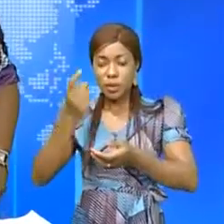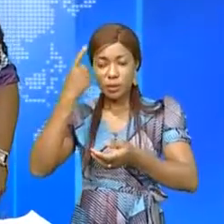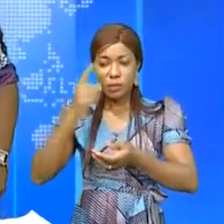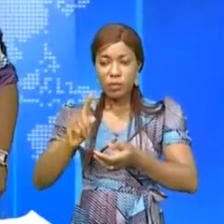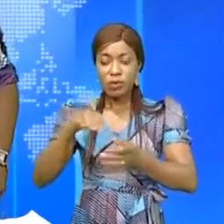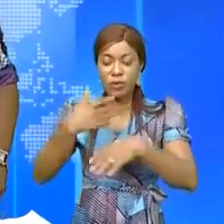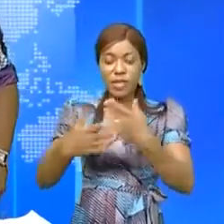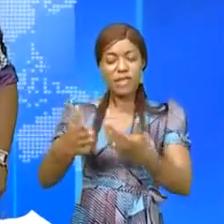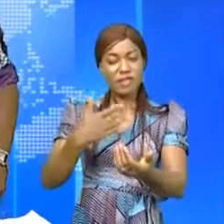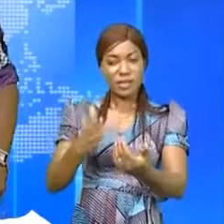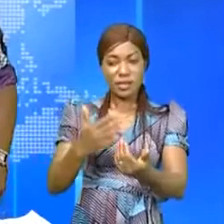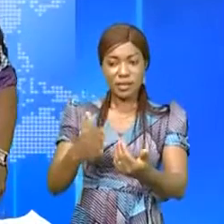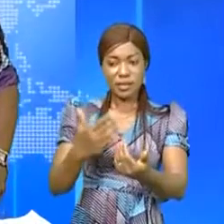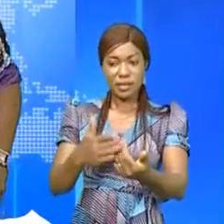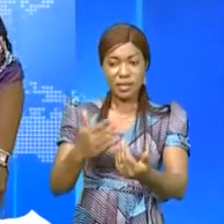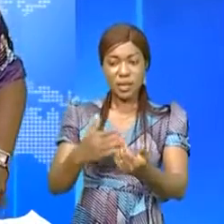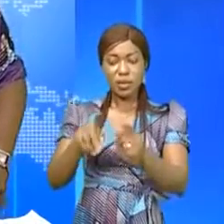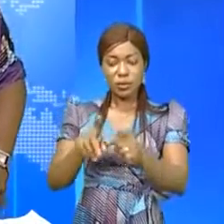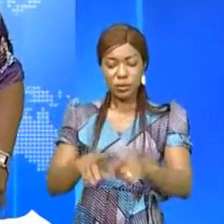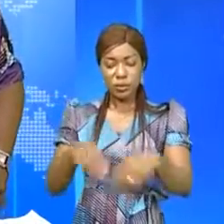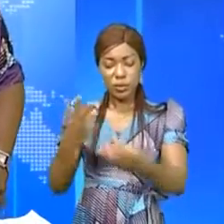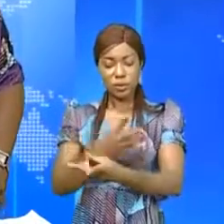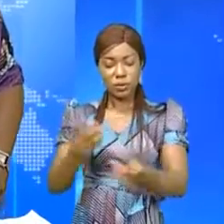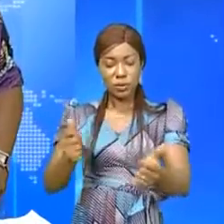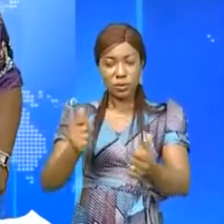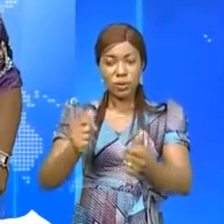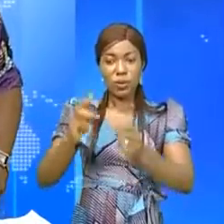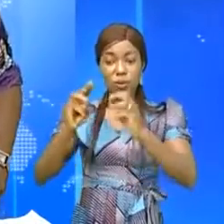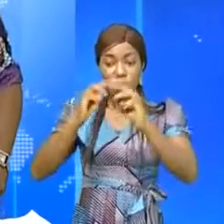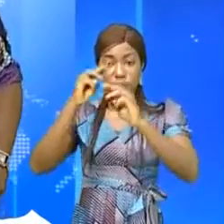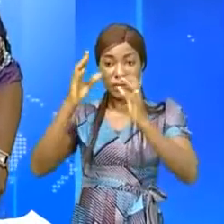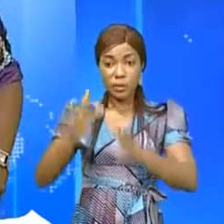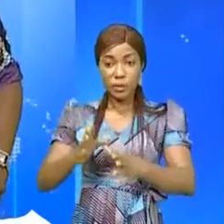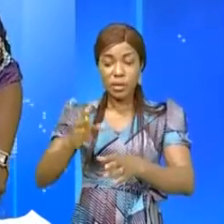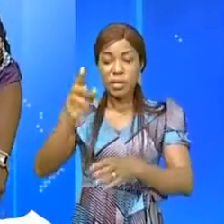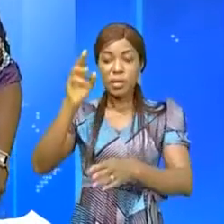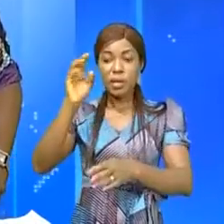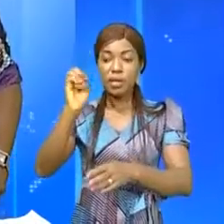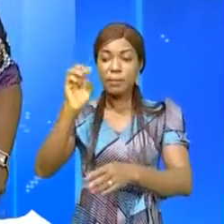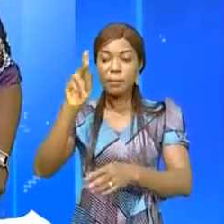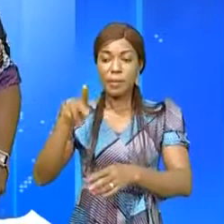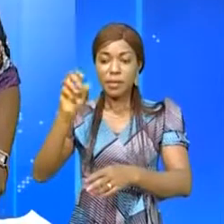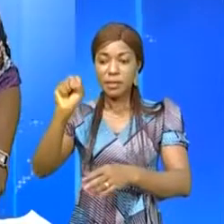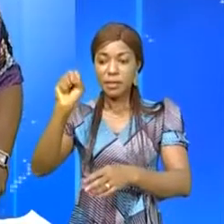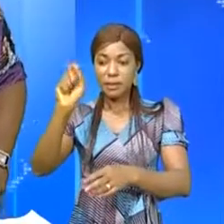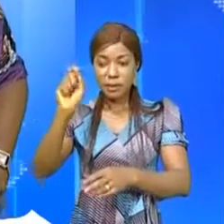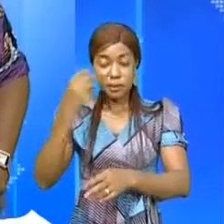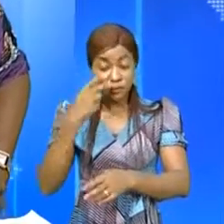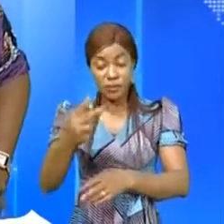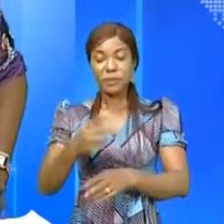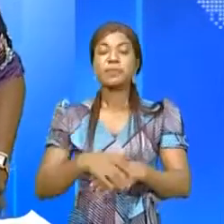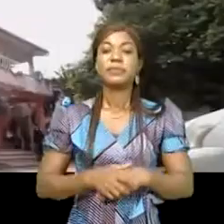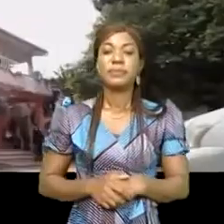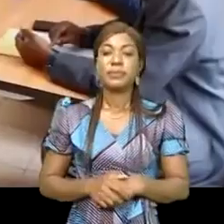enseignants de ces coins du pays. Des pistes de solutions étaient remises au ministre de l'IPST et Tony Mwaba. Séverine Katanda, un reportage.